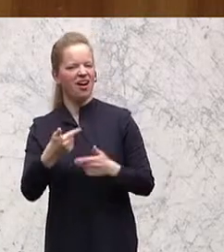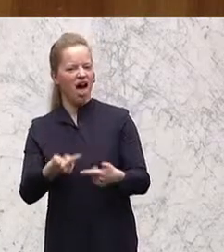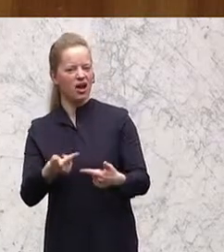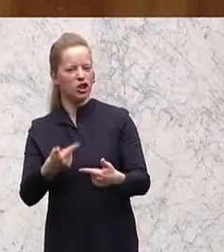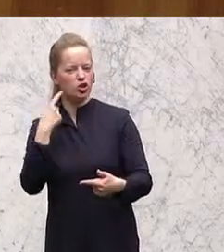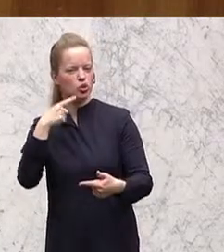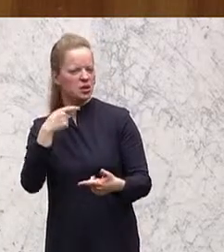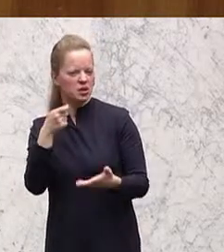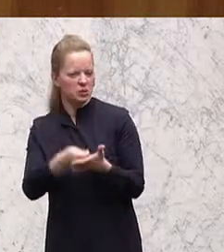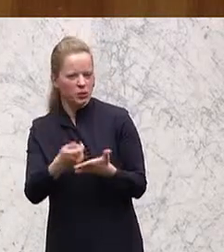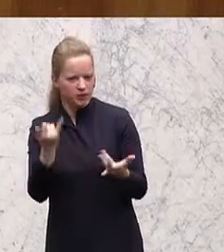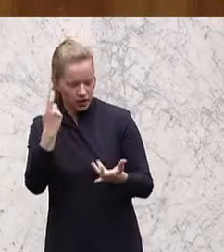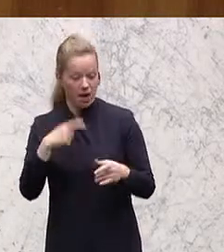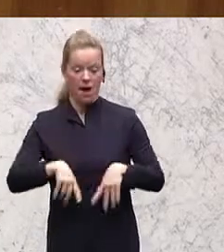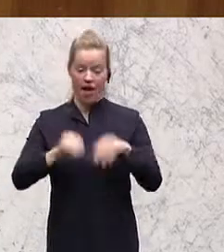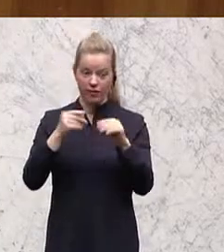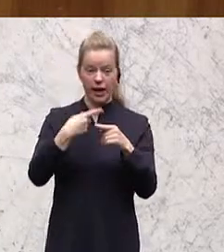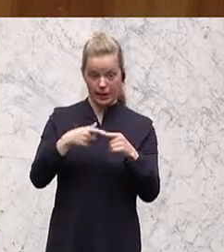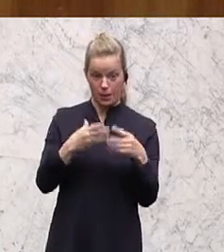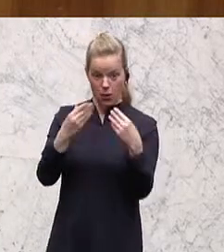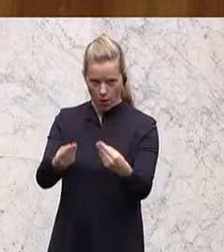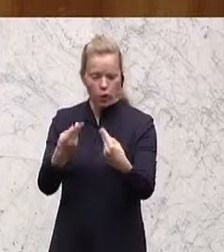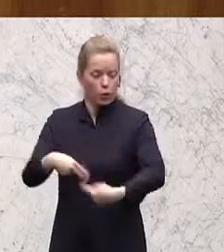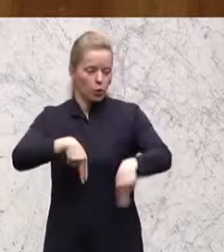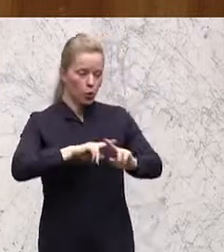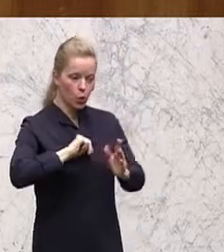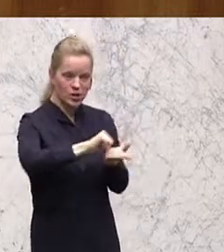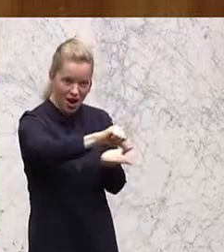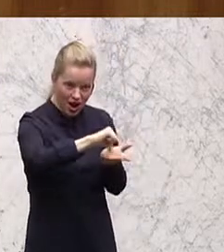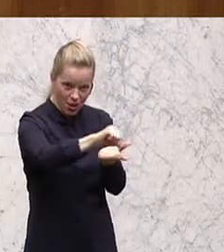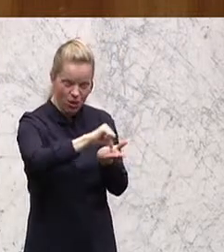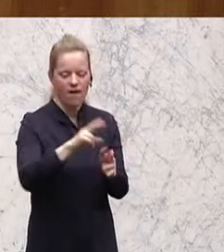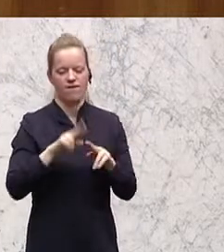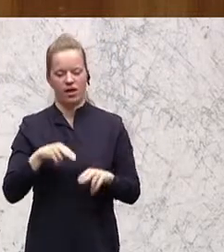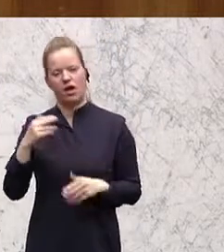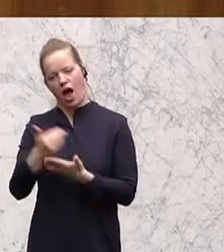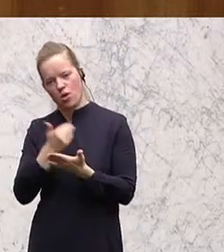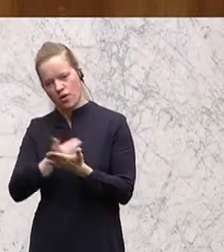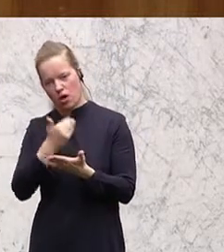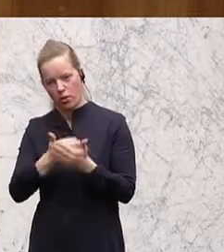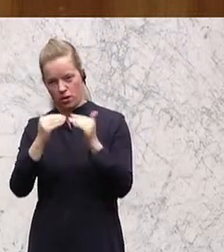und die Rückzahlung erst dann beginnt, wenn man im Berufsleben ist und über eine bestimmte Einkommensgrenze drüber fällt.